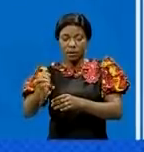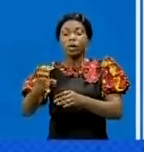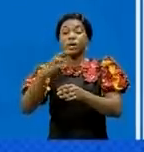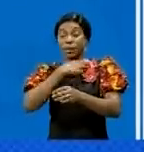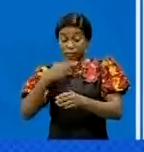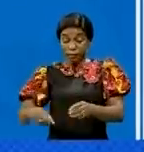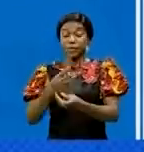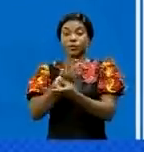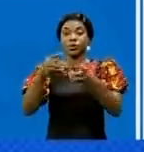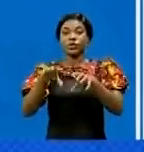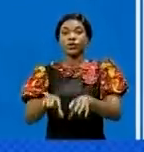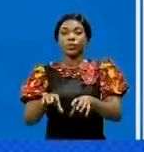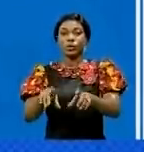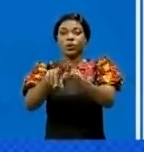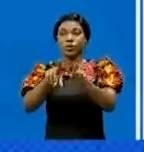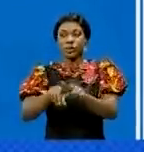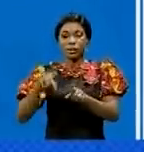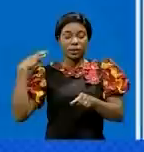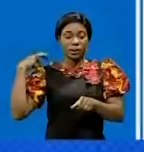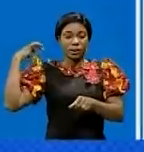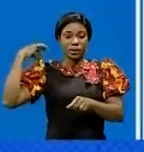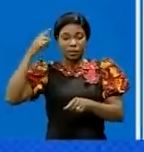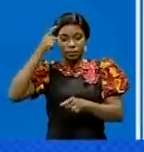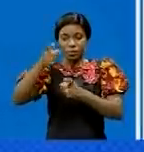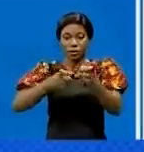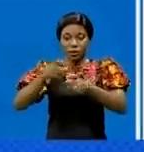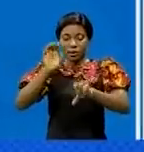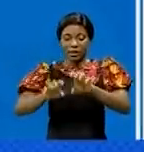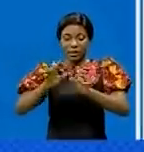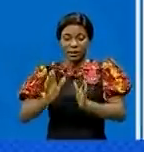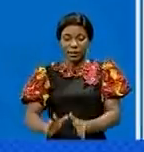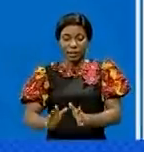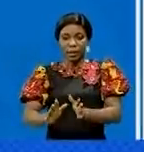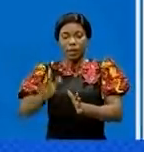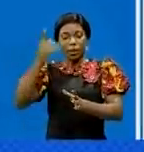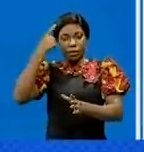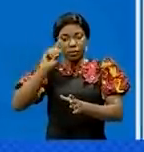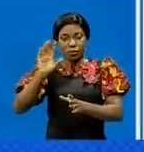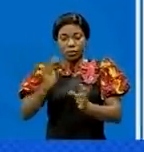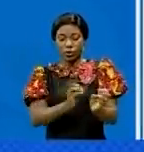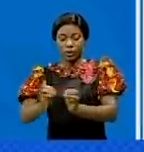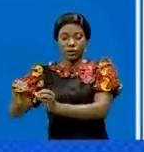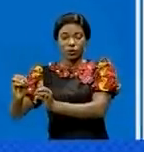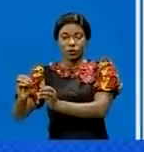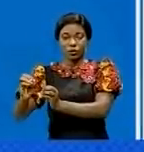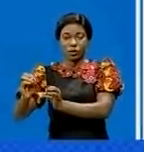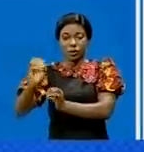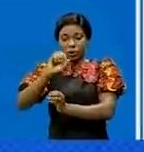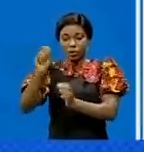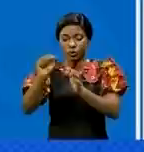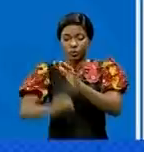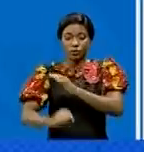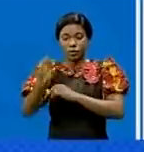République démocratique du Congo est candidate pour assumer les secrétariats exécutifs de cette organisation sous-régionale.